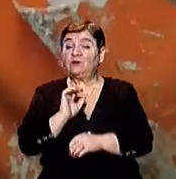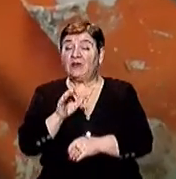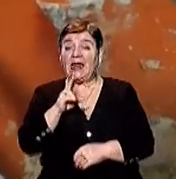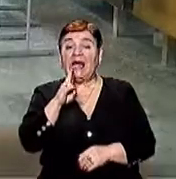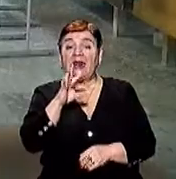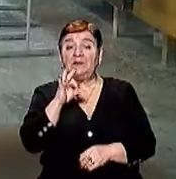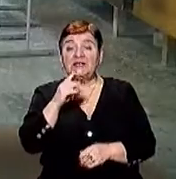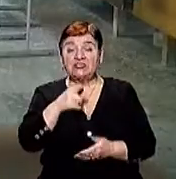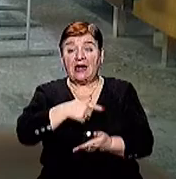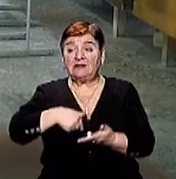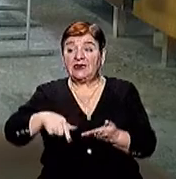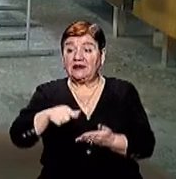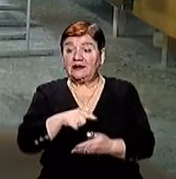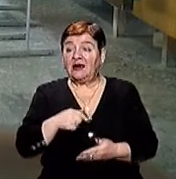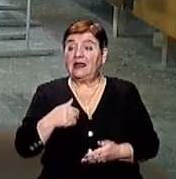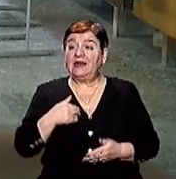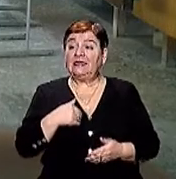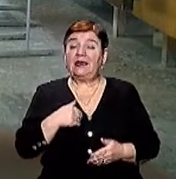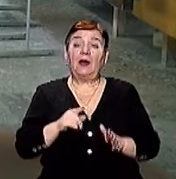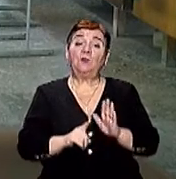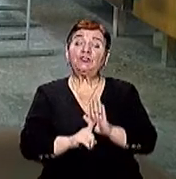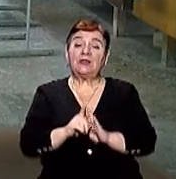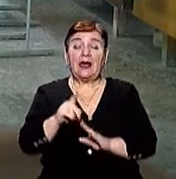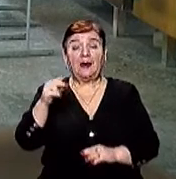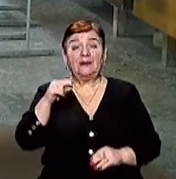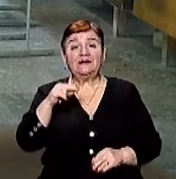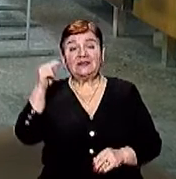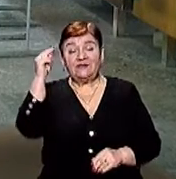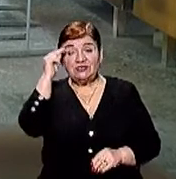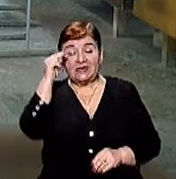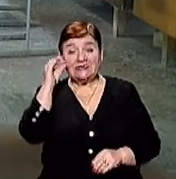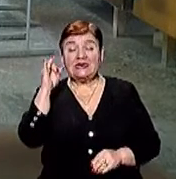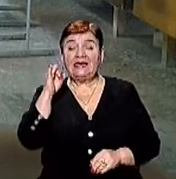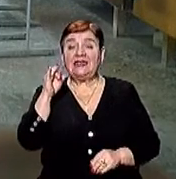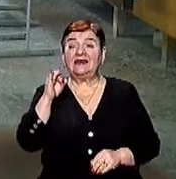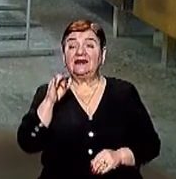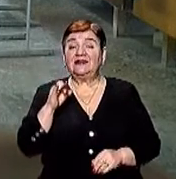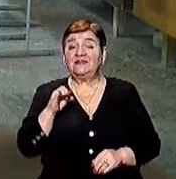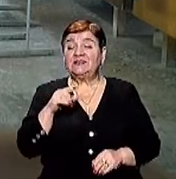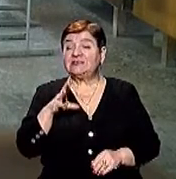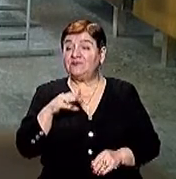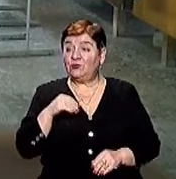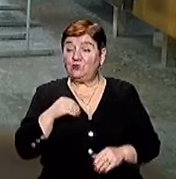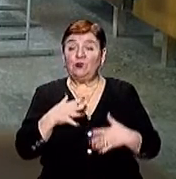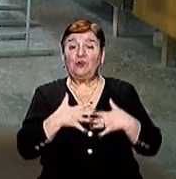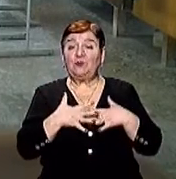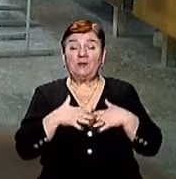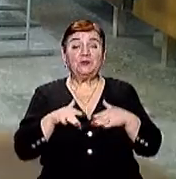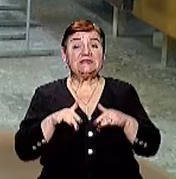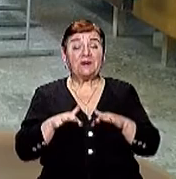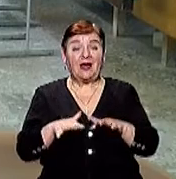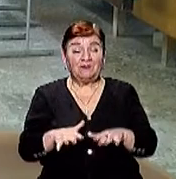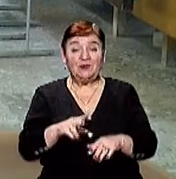керамічну тарілку Я лише почала навчатися і вивчати свою любиму справу